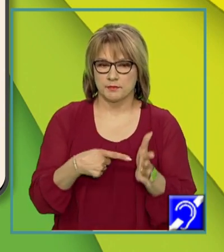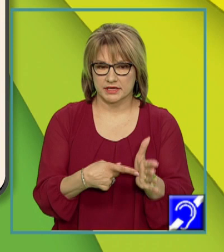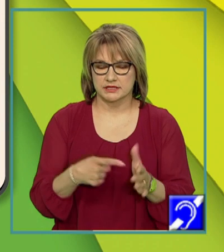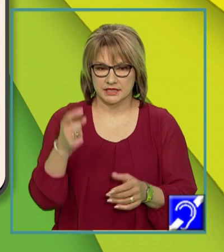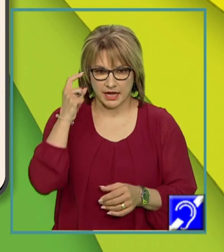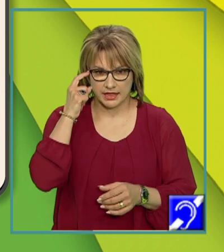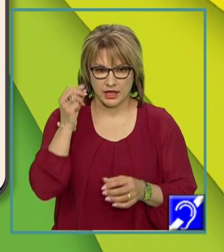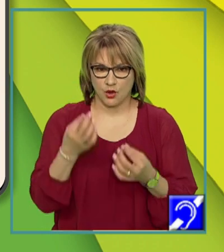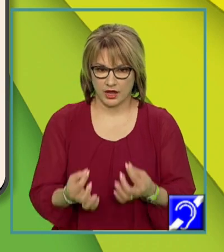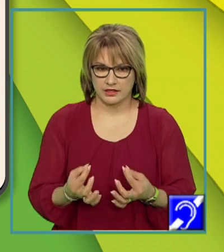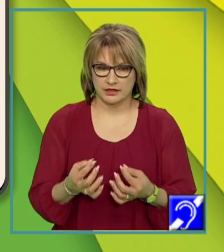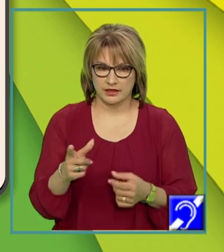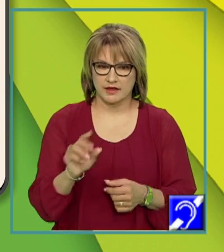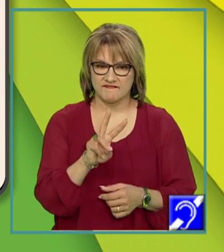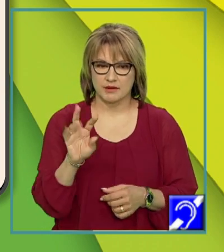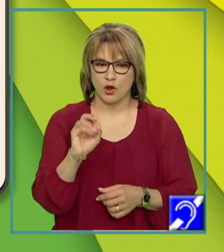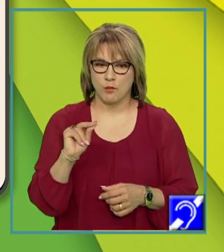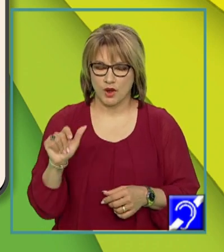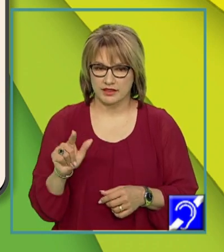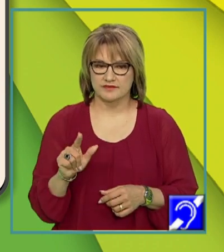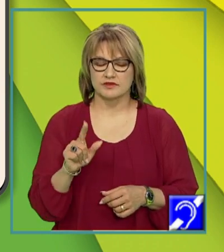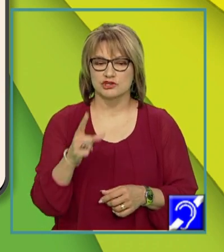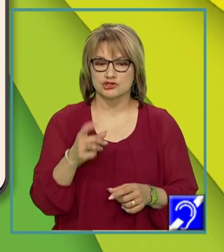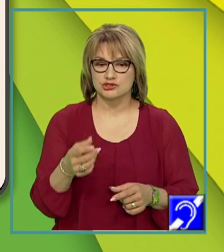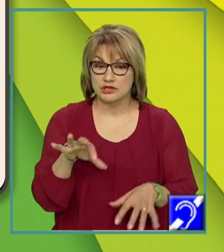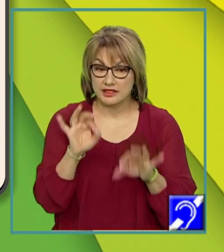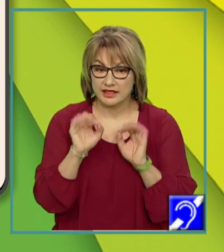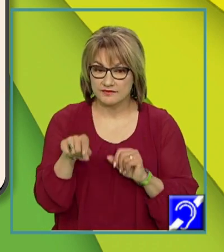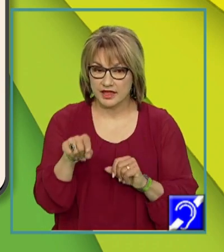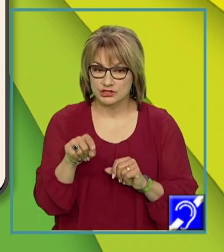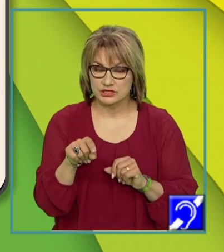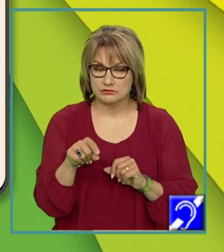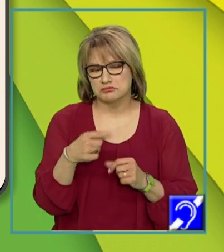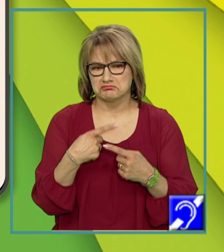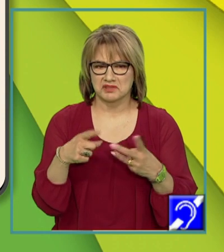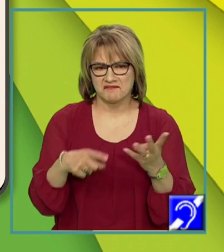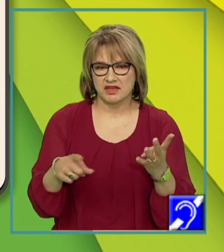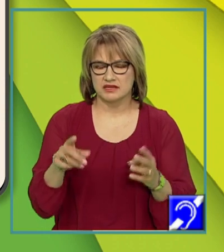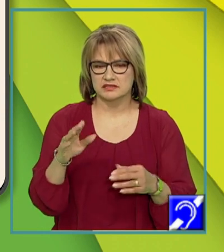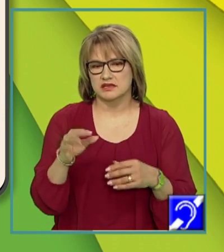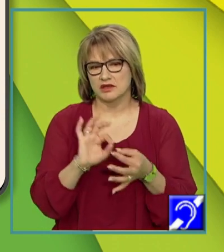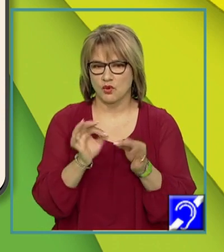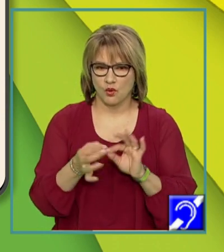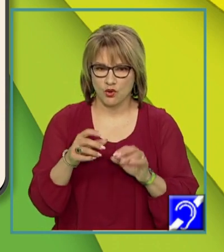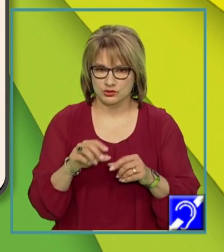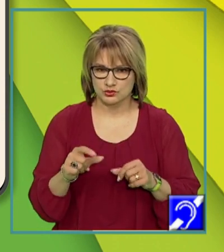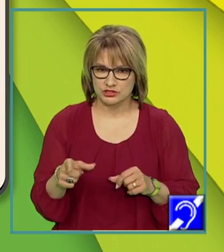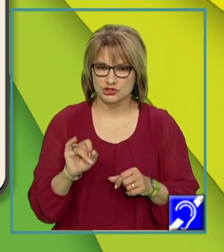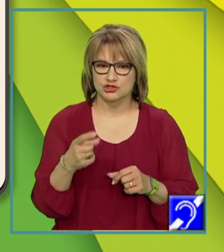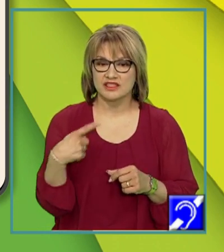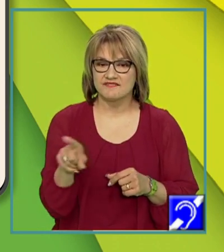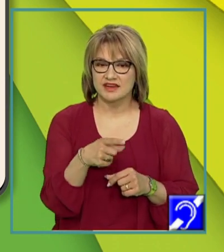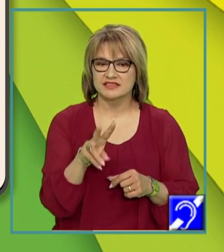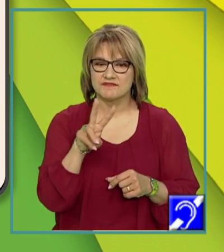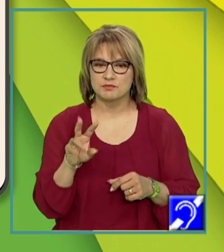teoretică a verbelor copulative, identificarea acestora în diverse construcții, diferențirea verbelor